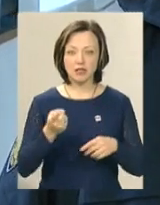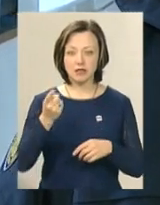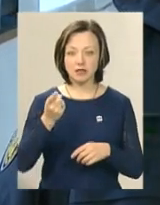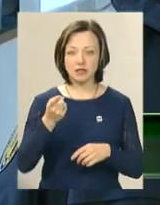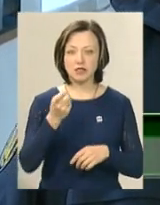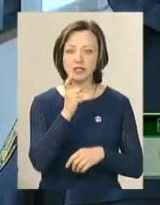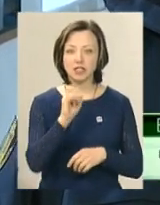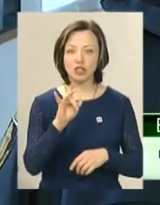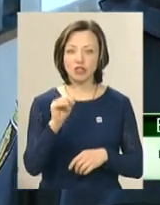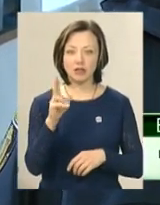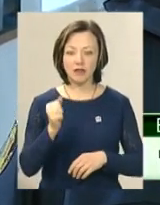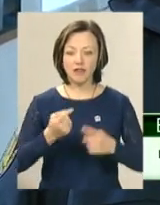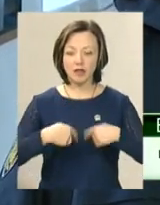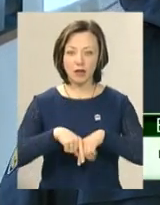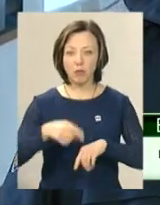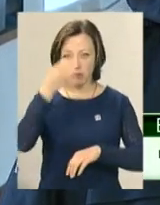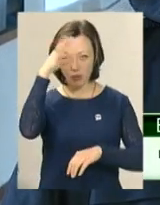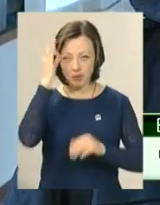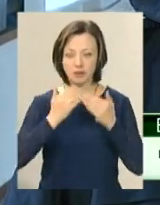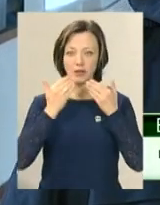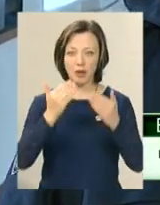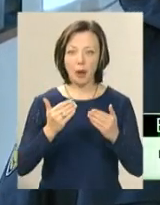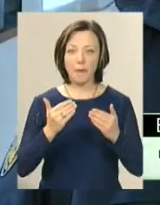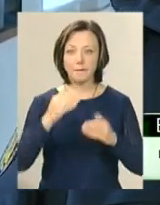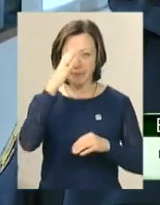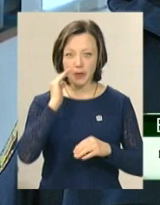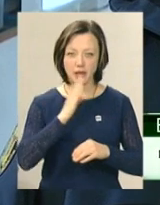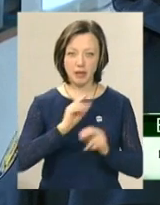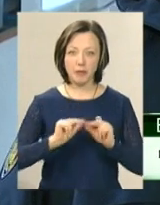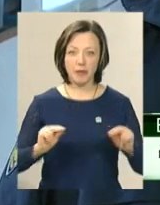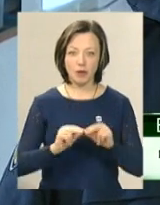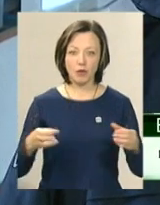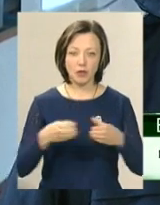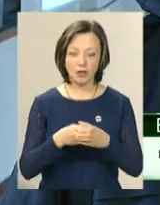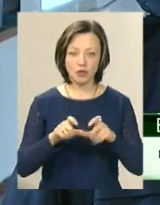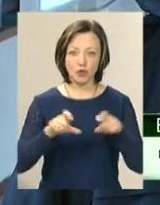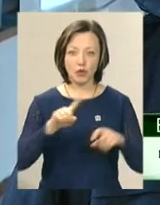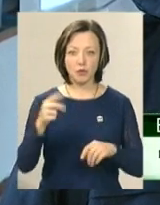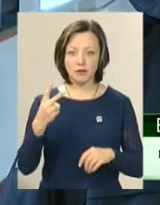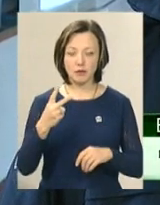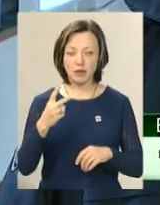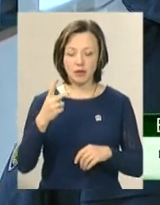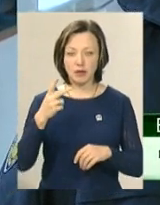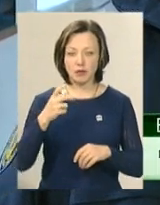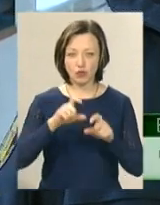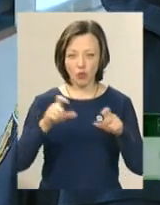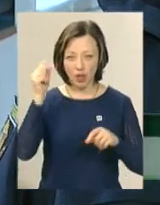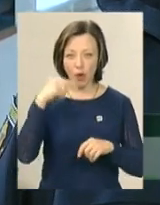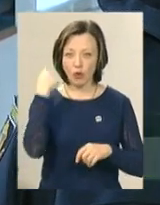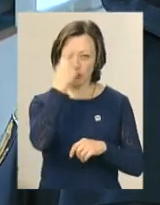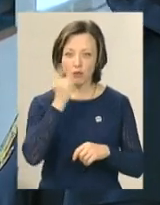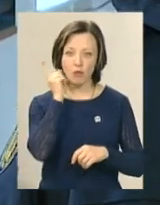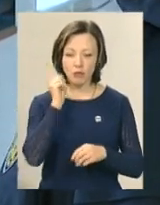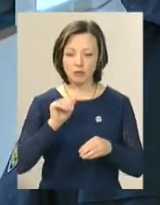звернулись батьки, звернувся працівники педколективу загальноосвітньої школи, що на їхній телефоні особисті